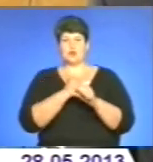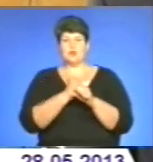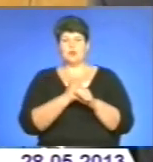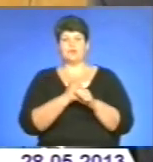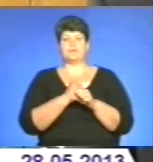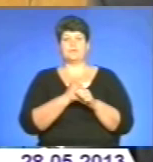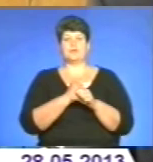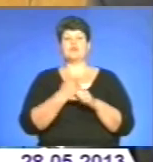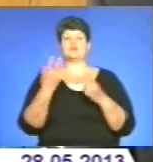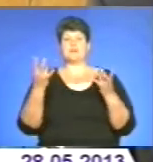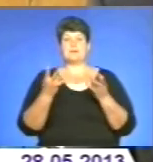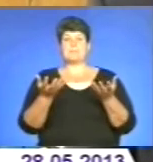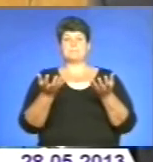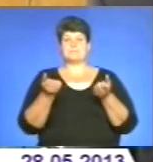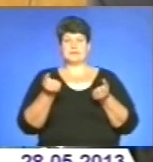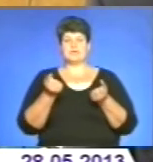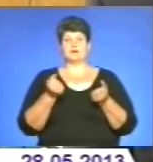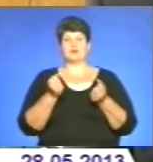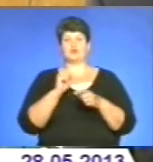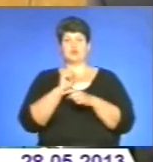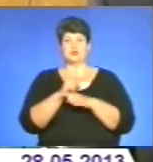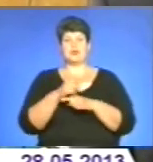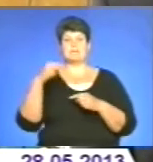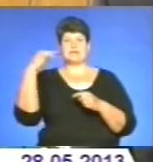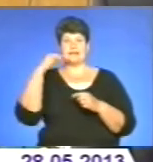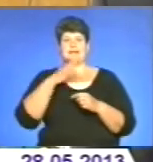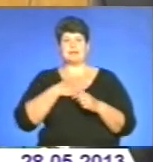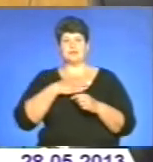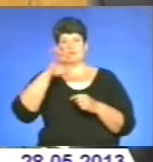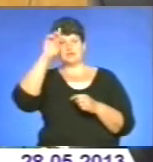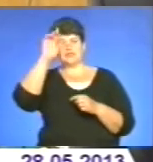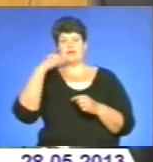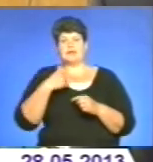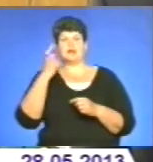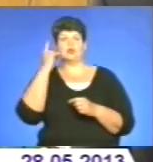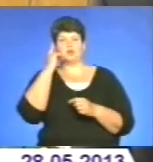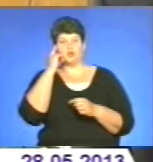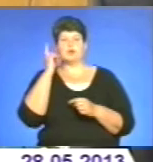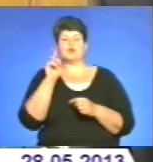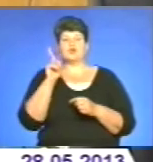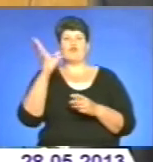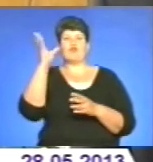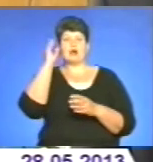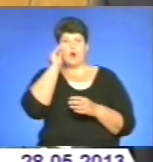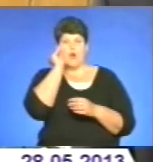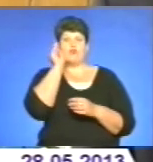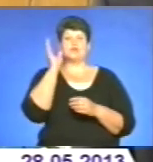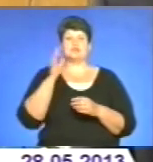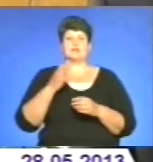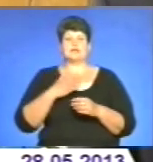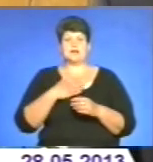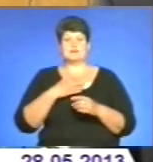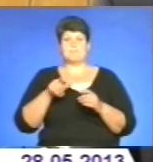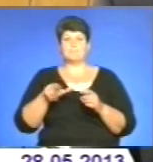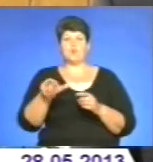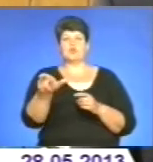потрібна підтримка, і я звернуся до президента нашої держави, і я думаю, що враховуючи, що в нас полоса одна із